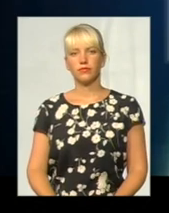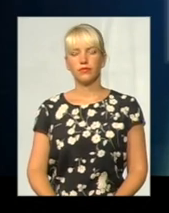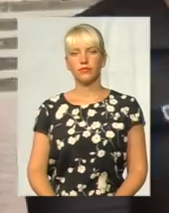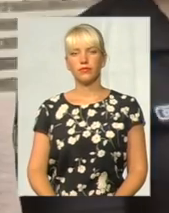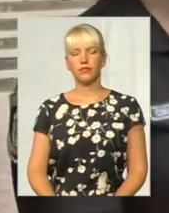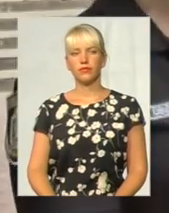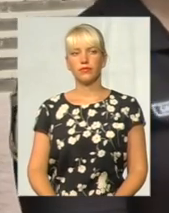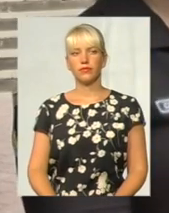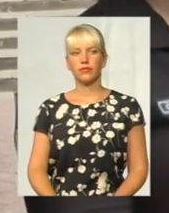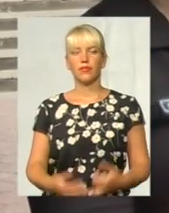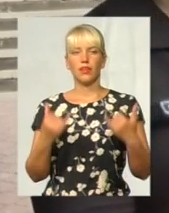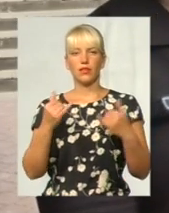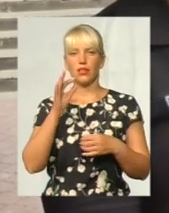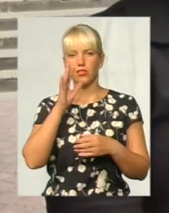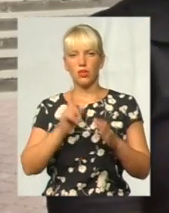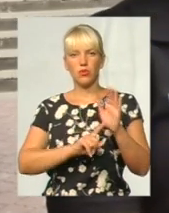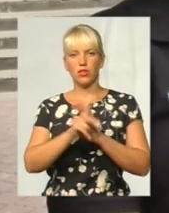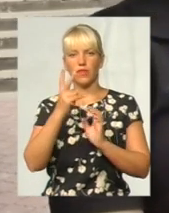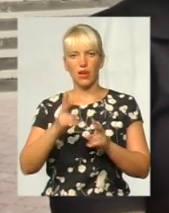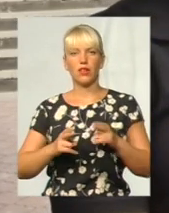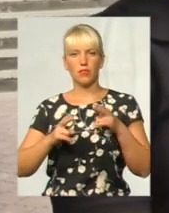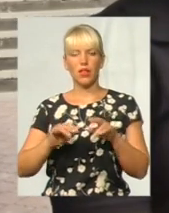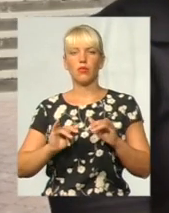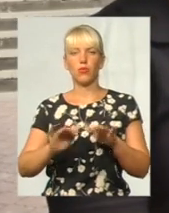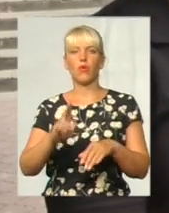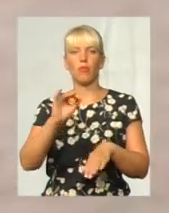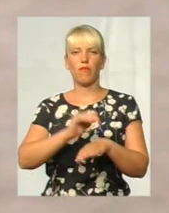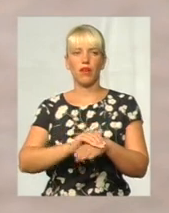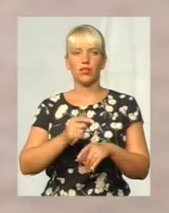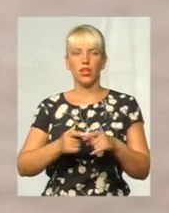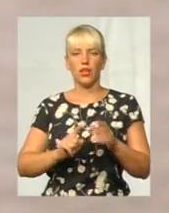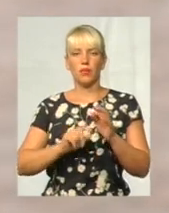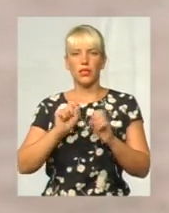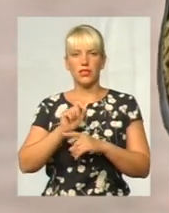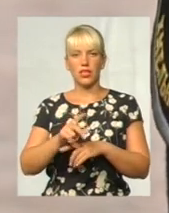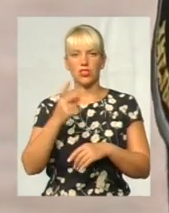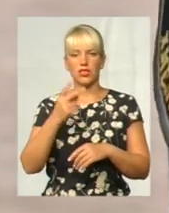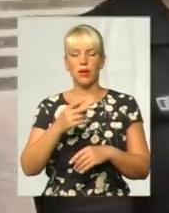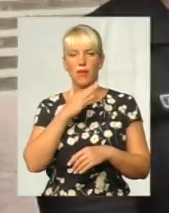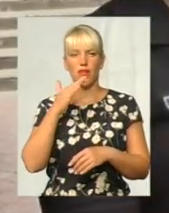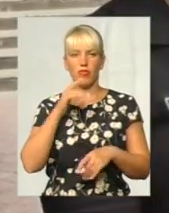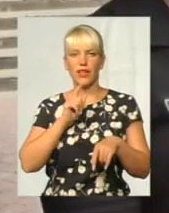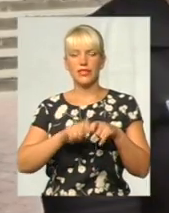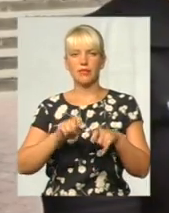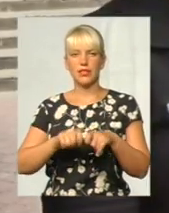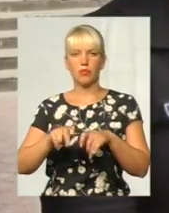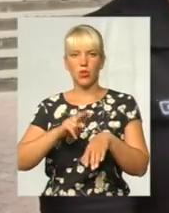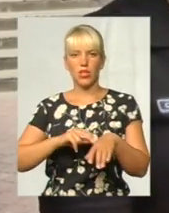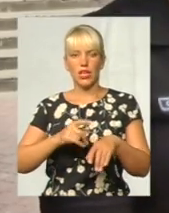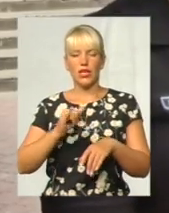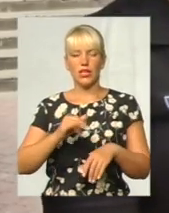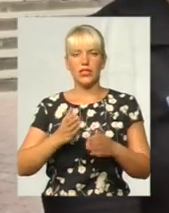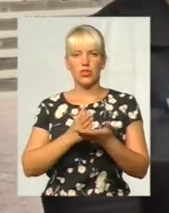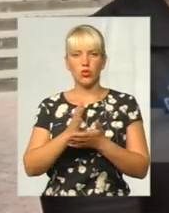На даний час відкрито два кримінальних провадження. По факту призначено ряд експертиз, як правоохоронними органами, так і